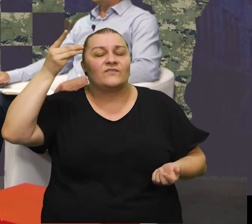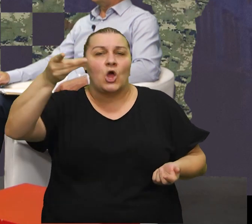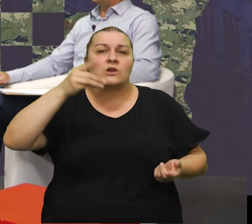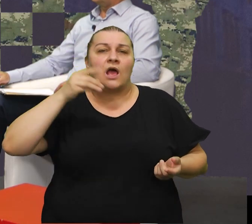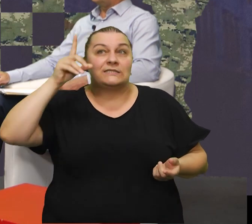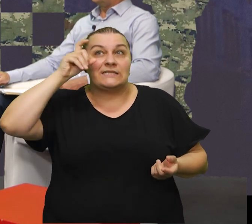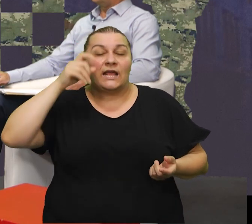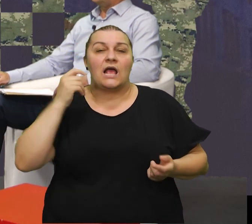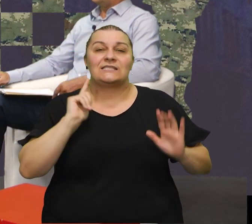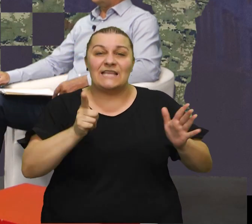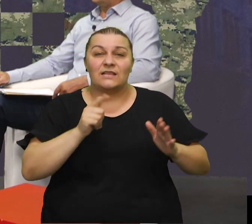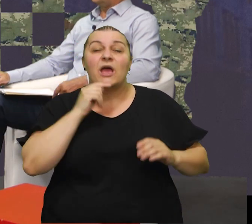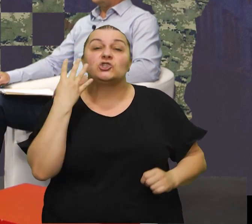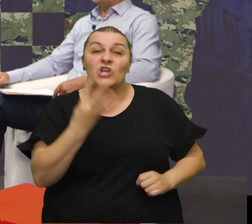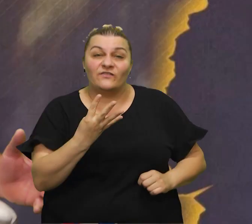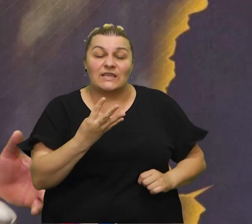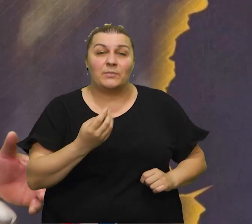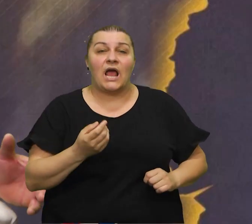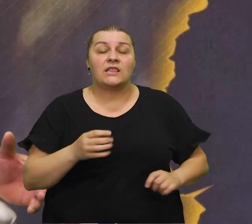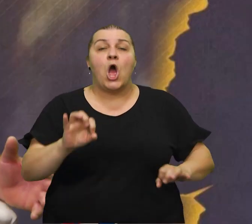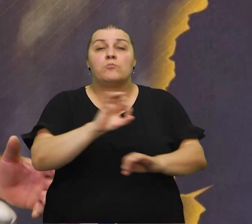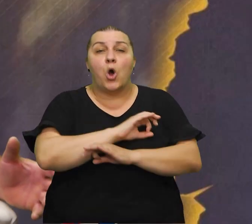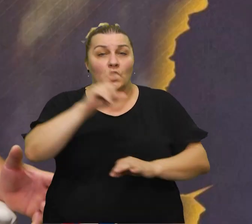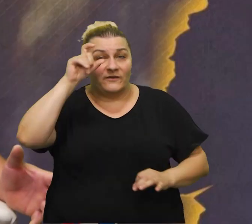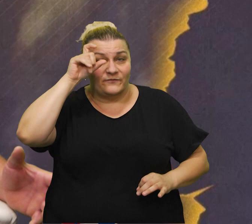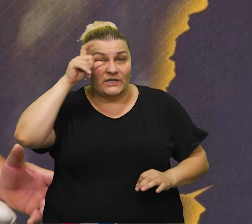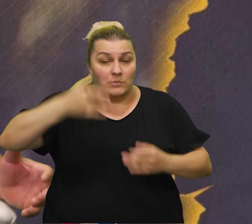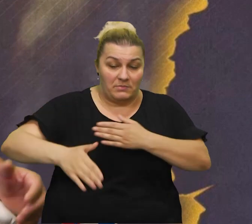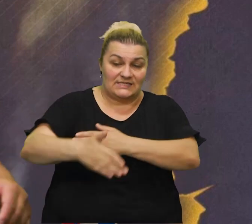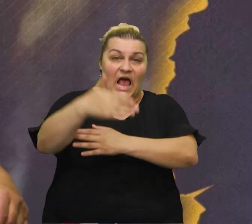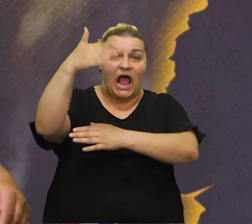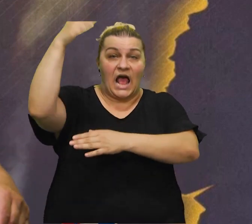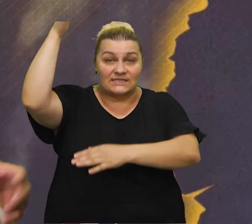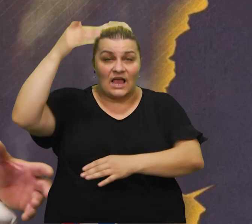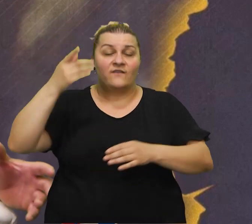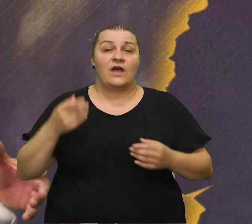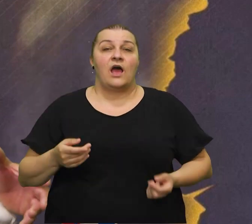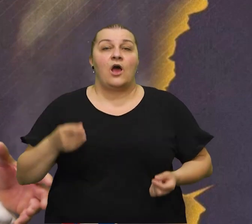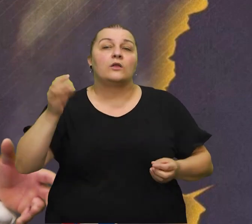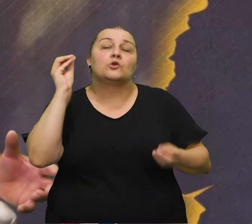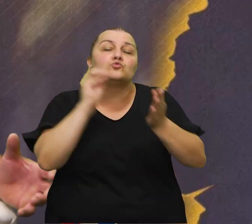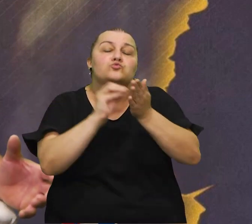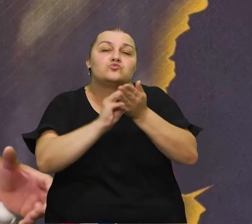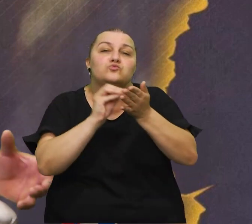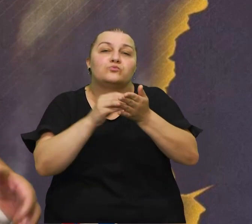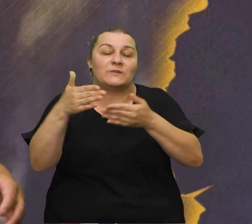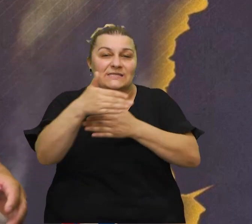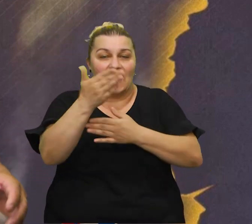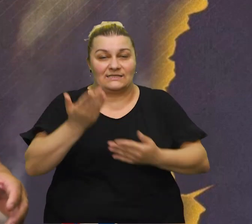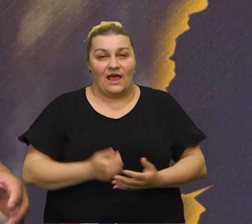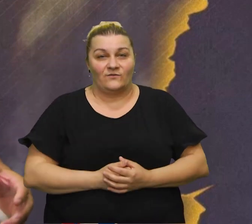sedma četvrta gardinska brigada pokojni preseni tuđima diže onu zastavu pušta se zastava on ljubi